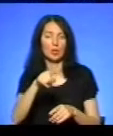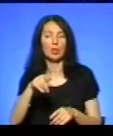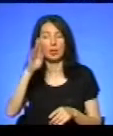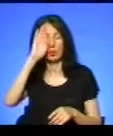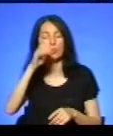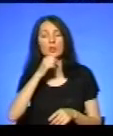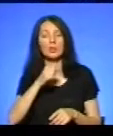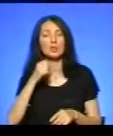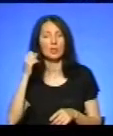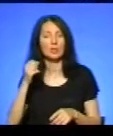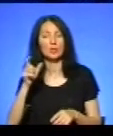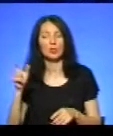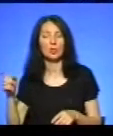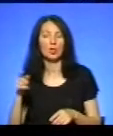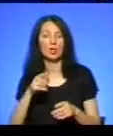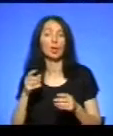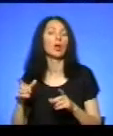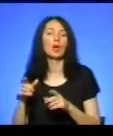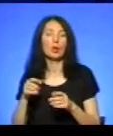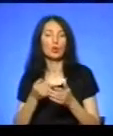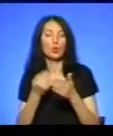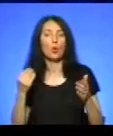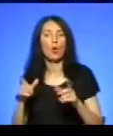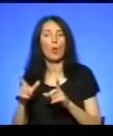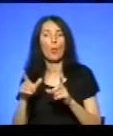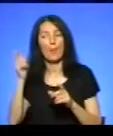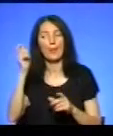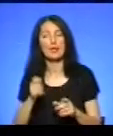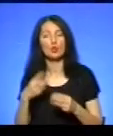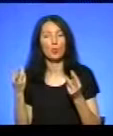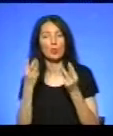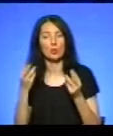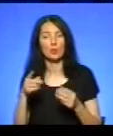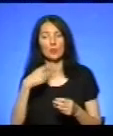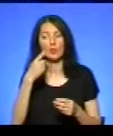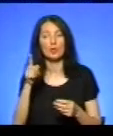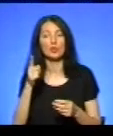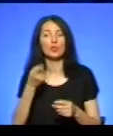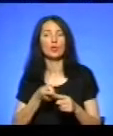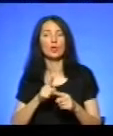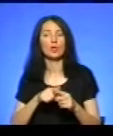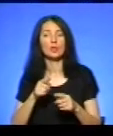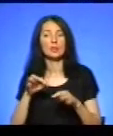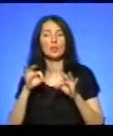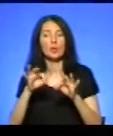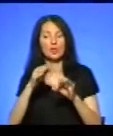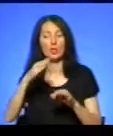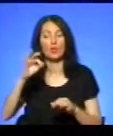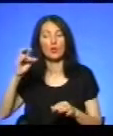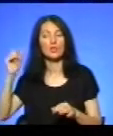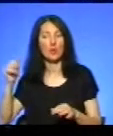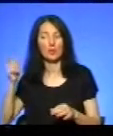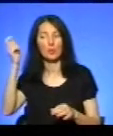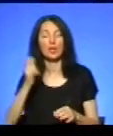розказували, що якась машина під'їхала, Volkswagen B5. Накинул капюшон,